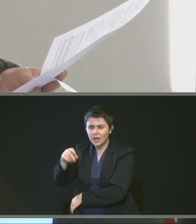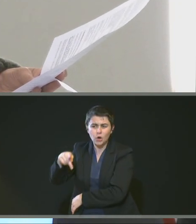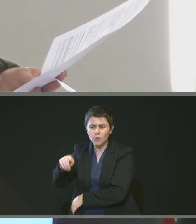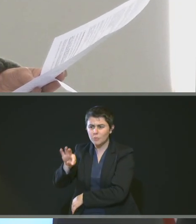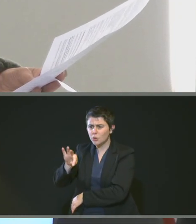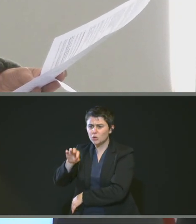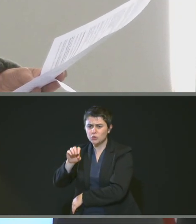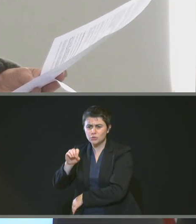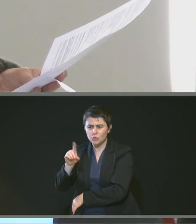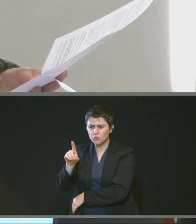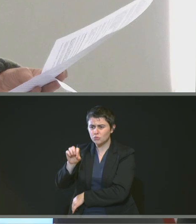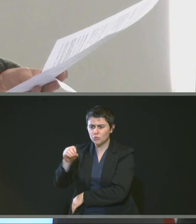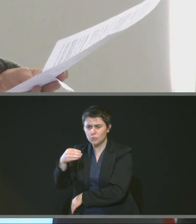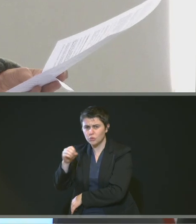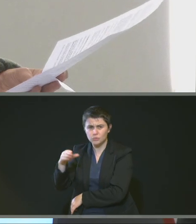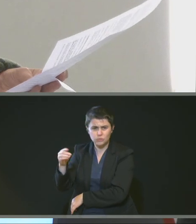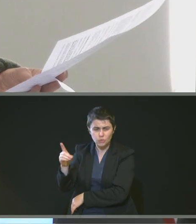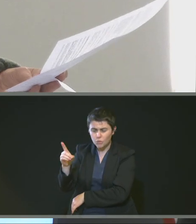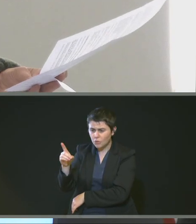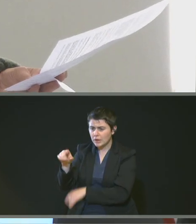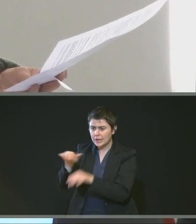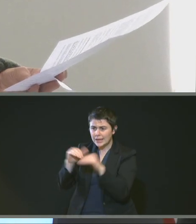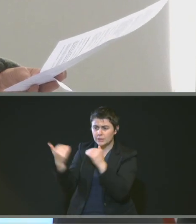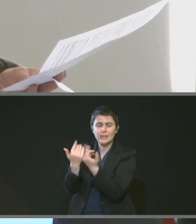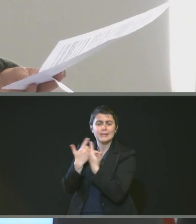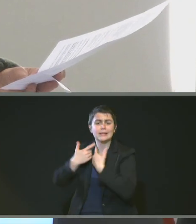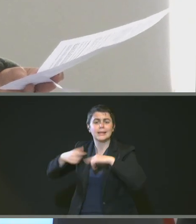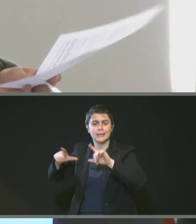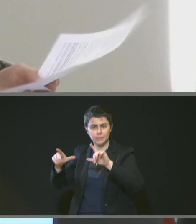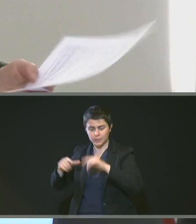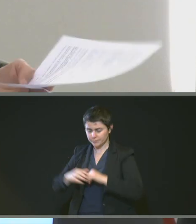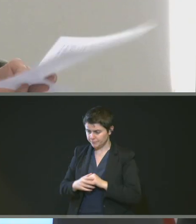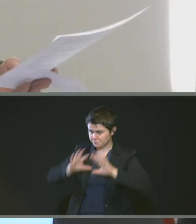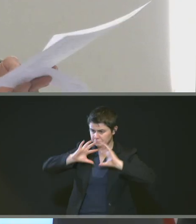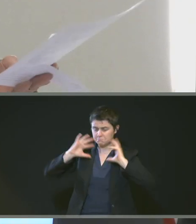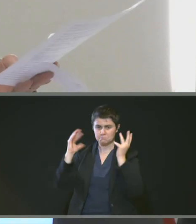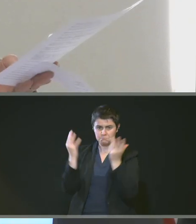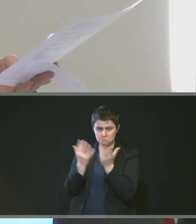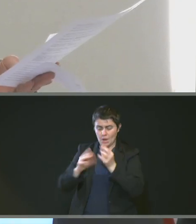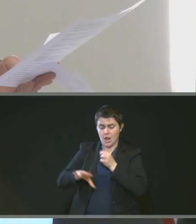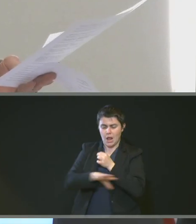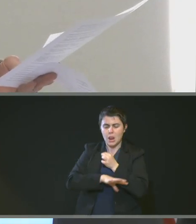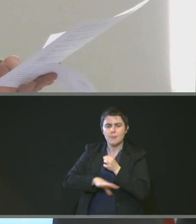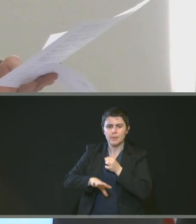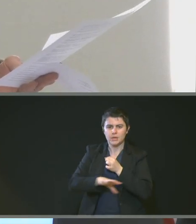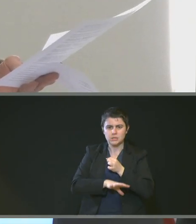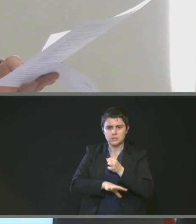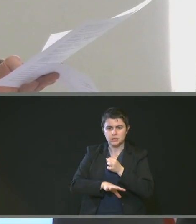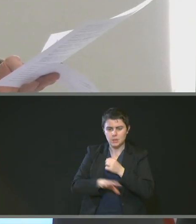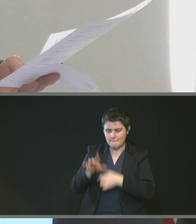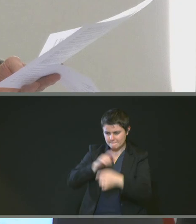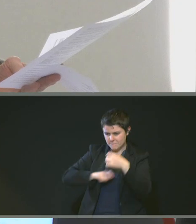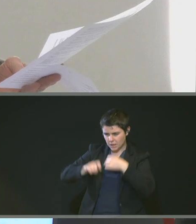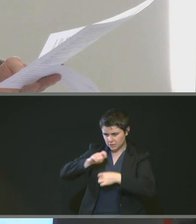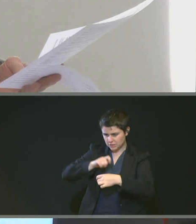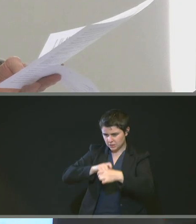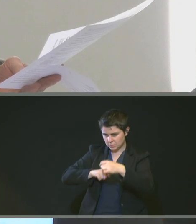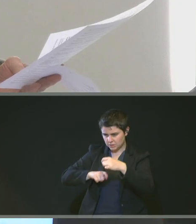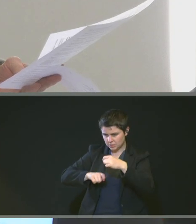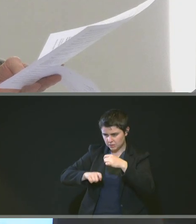espaces libres. Voilà. Et pour un montant initial de marché de